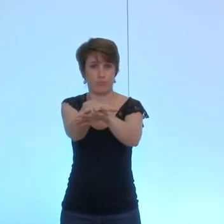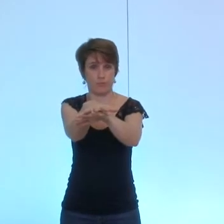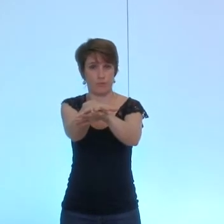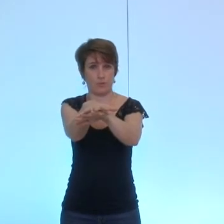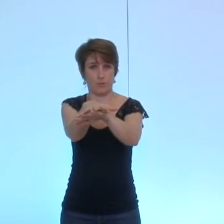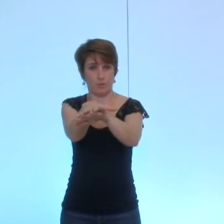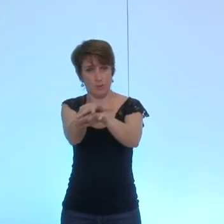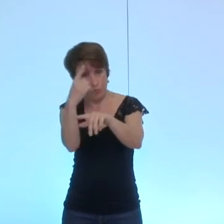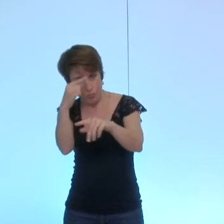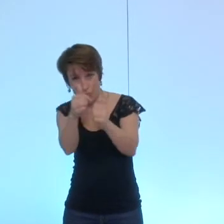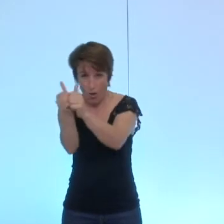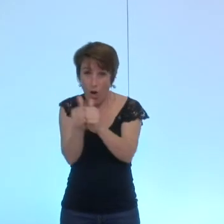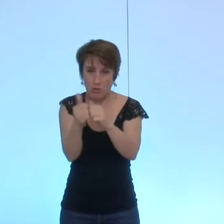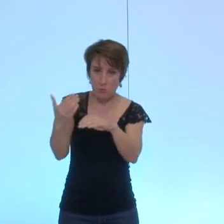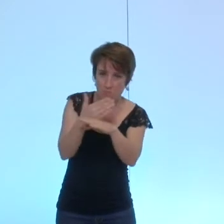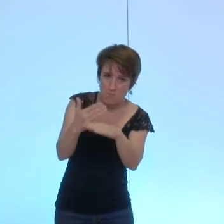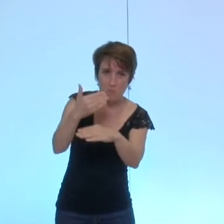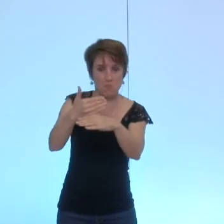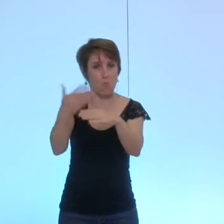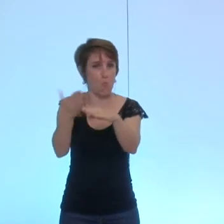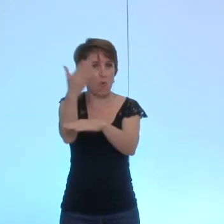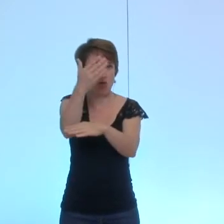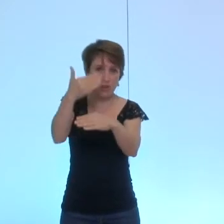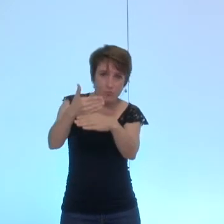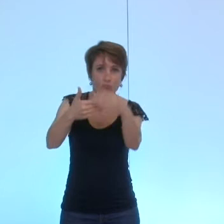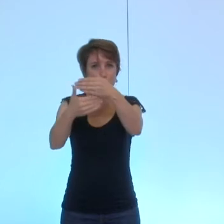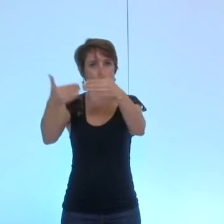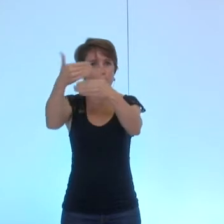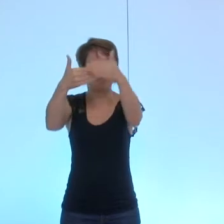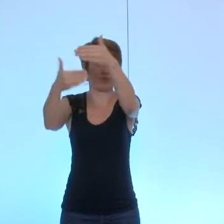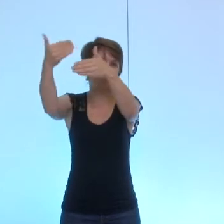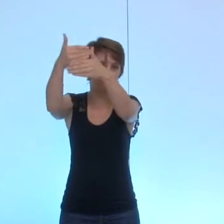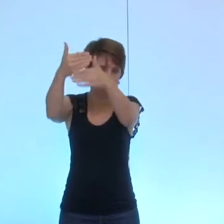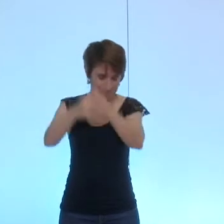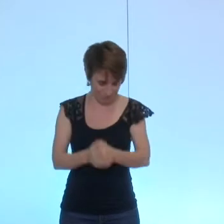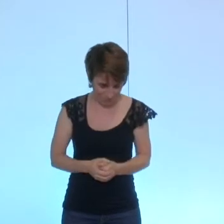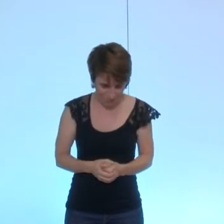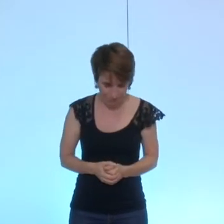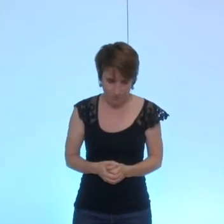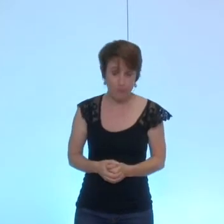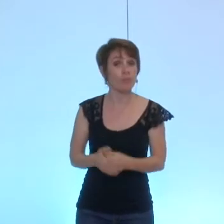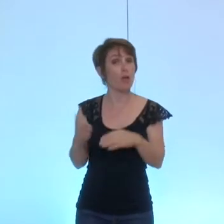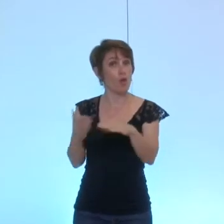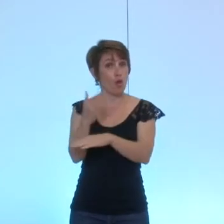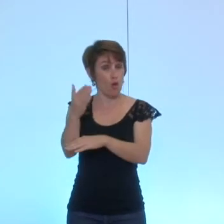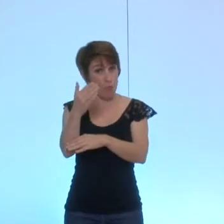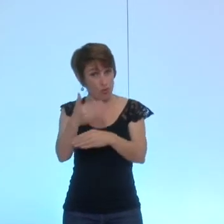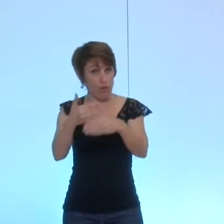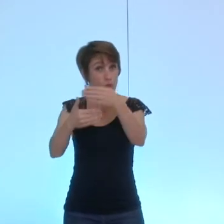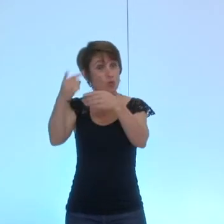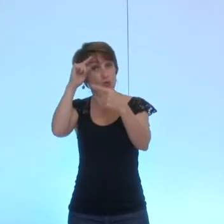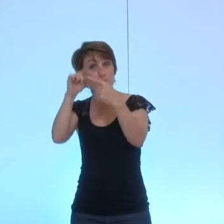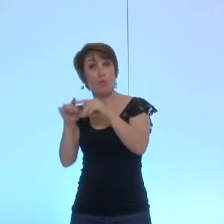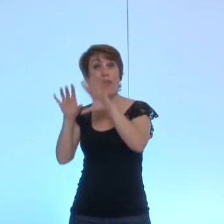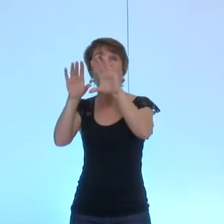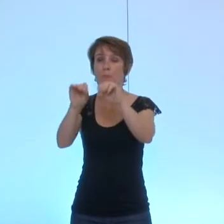à un projet donc de construction c'est un projet pour y habiter c'est pas pour faire de la